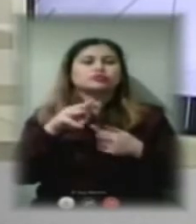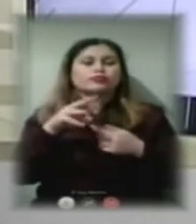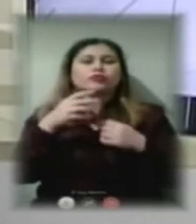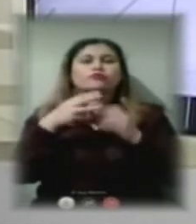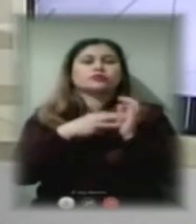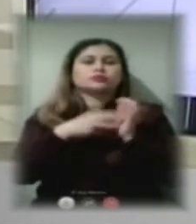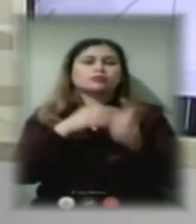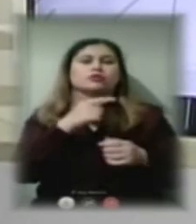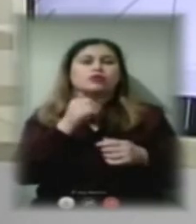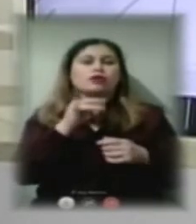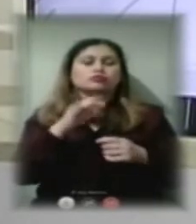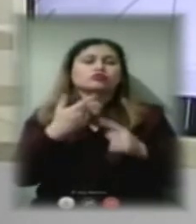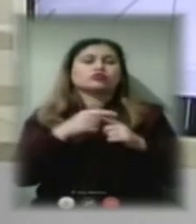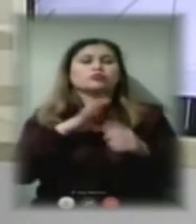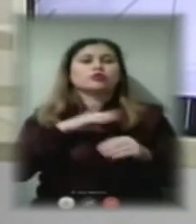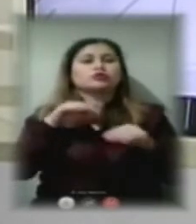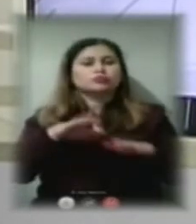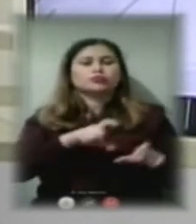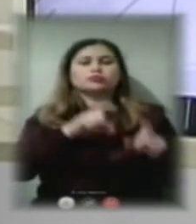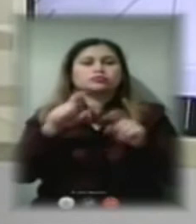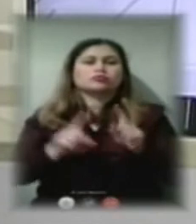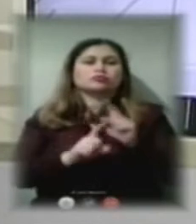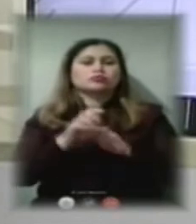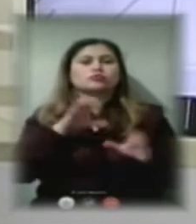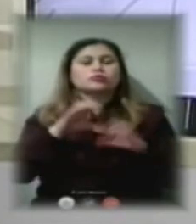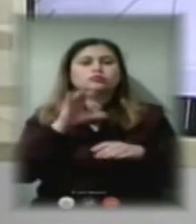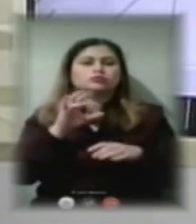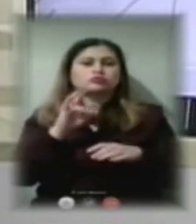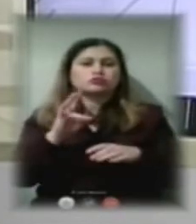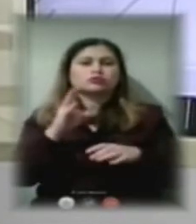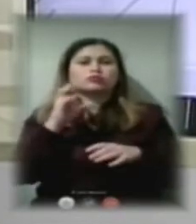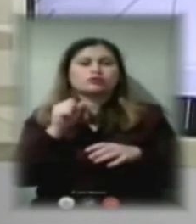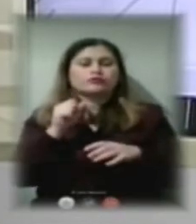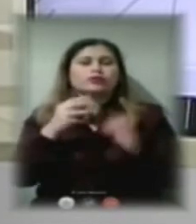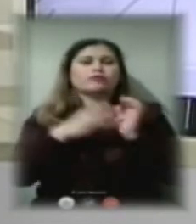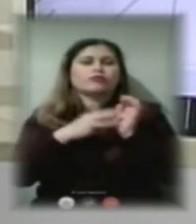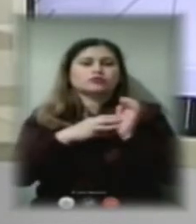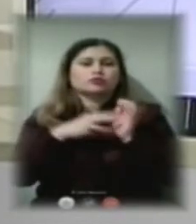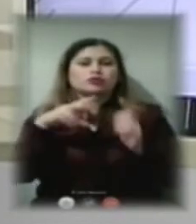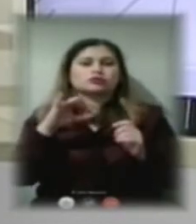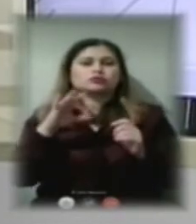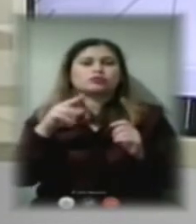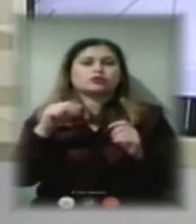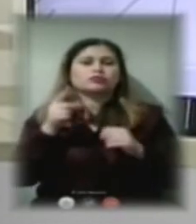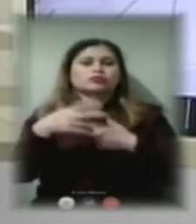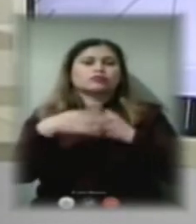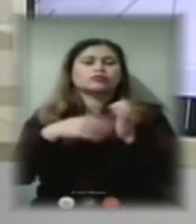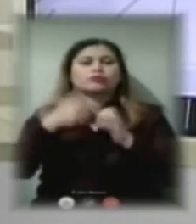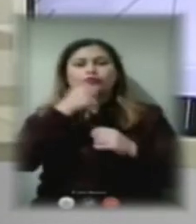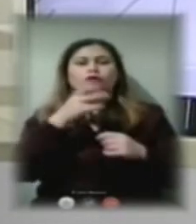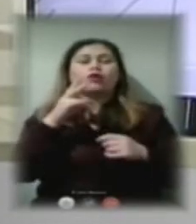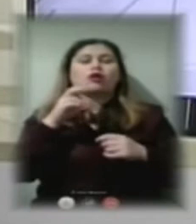перенести початок опалювального сезону на 8 листопада 2019 року. Але ж з 1